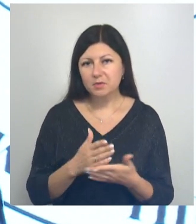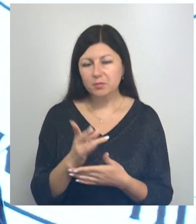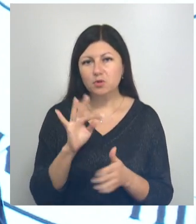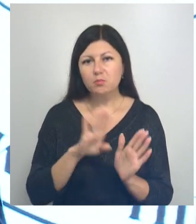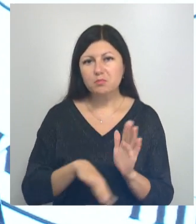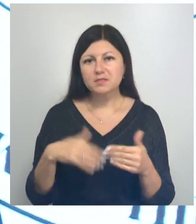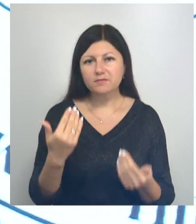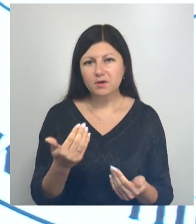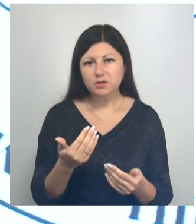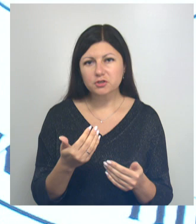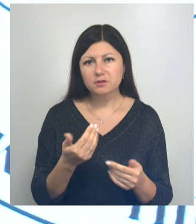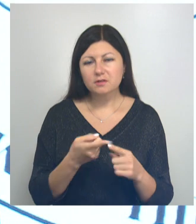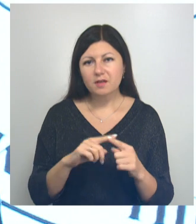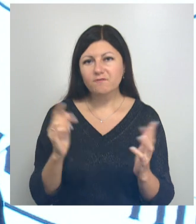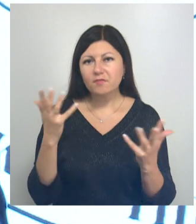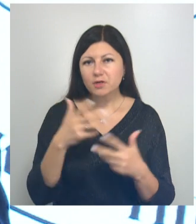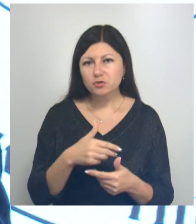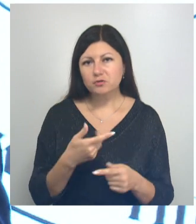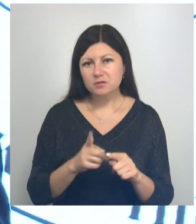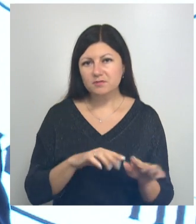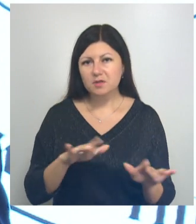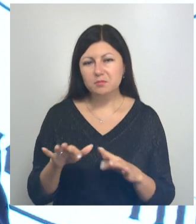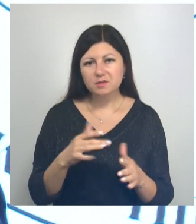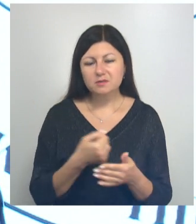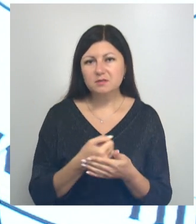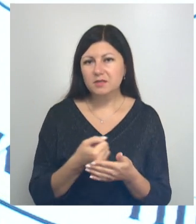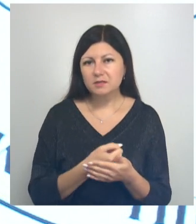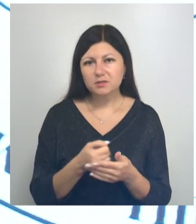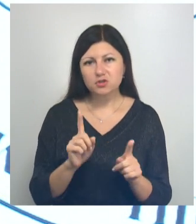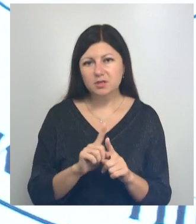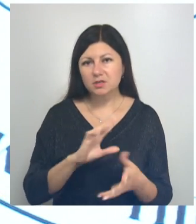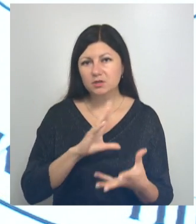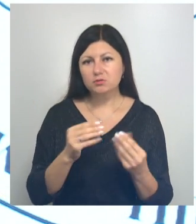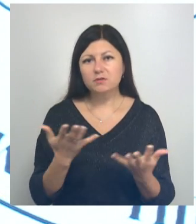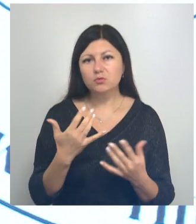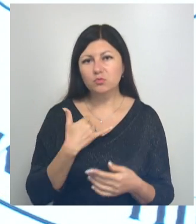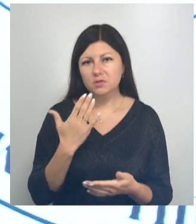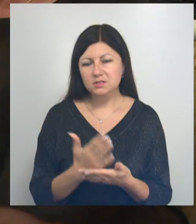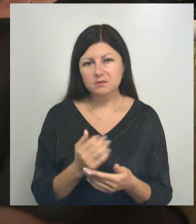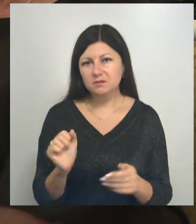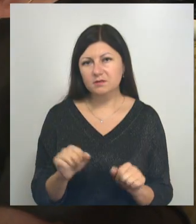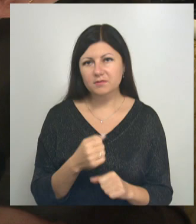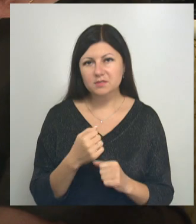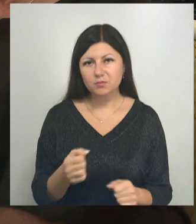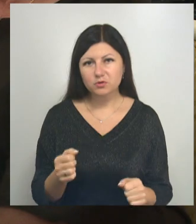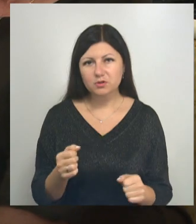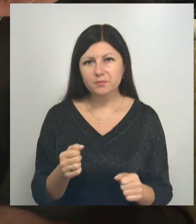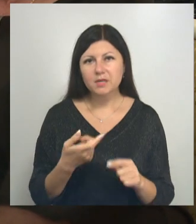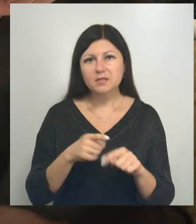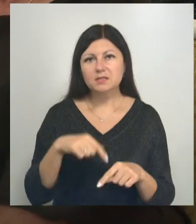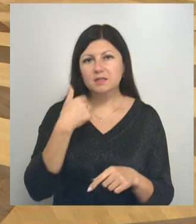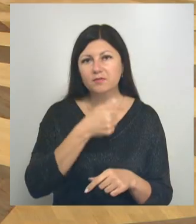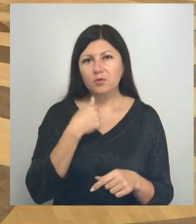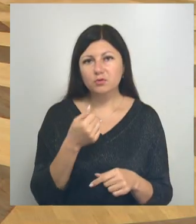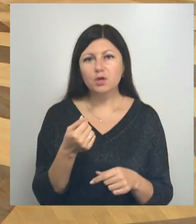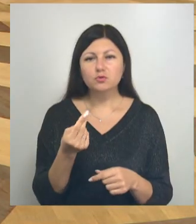вашей вот этой вовлеченности в этот процесс достичь таких результатов, которые у нас есть, конечно, невозможно. С этого года